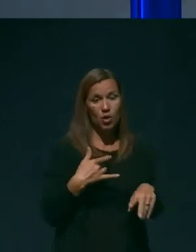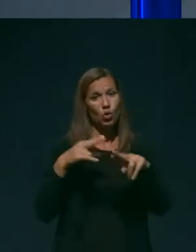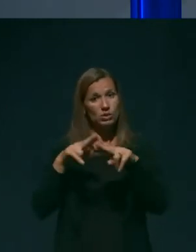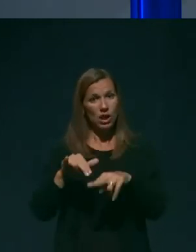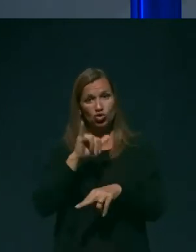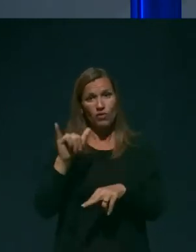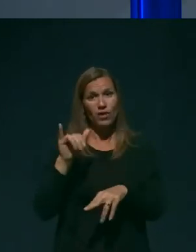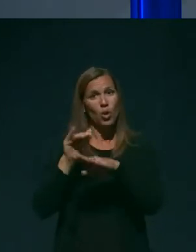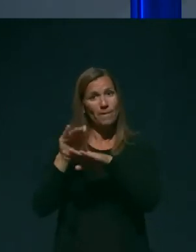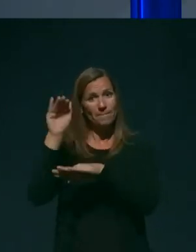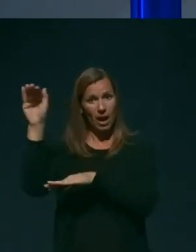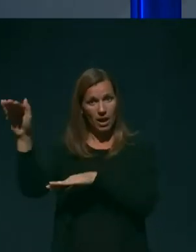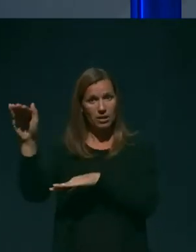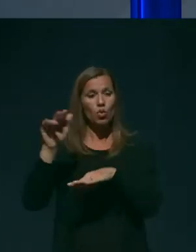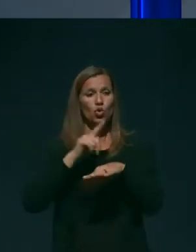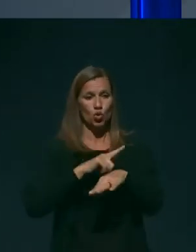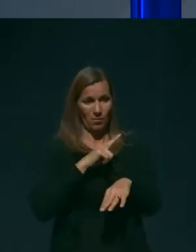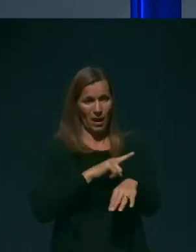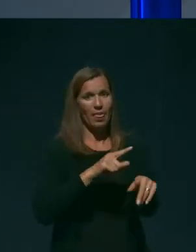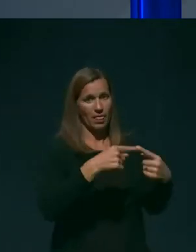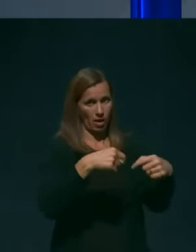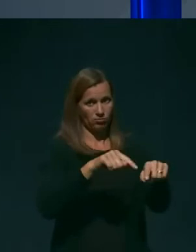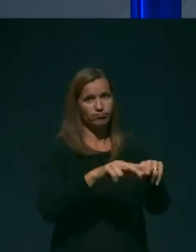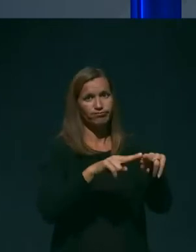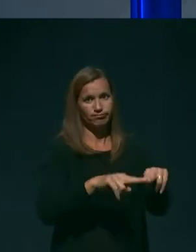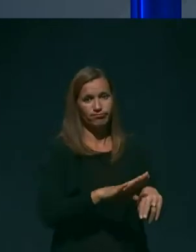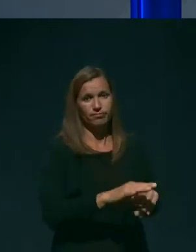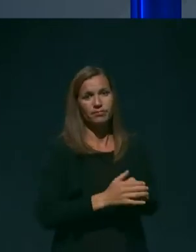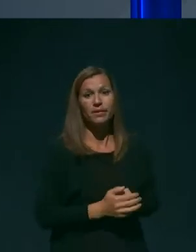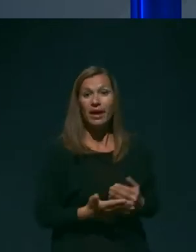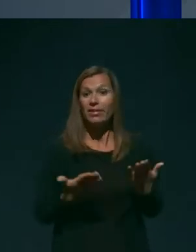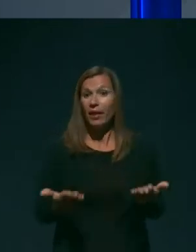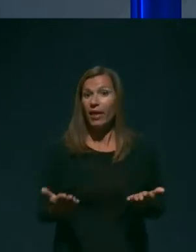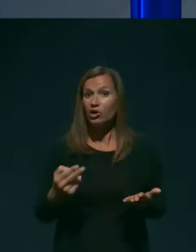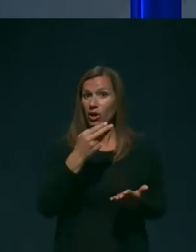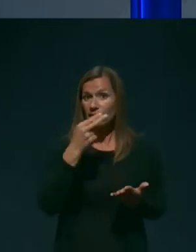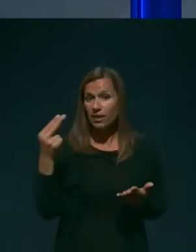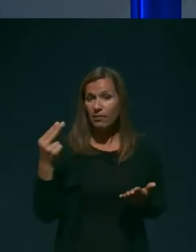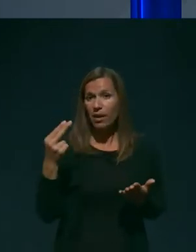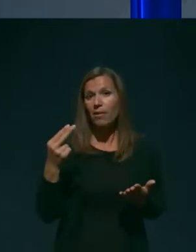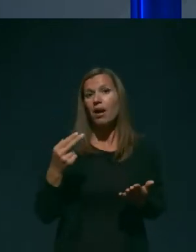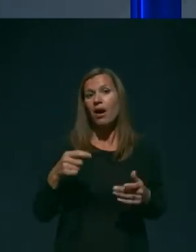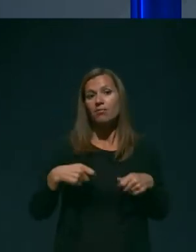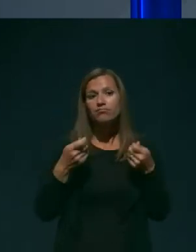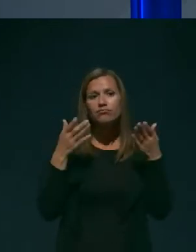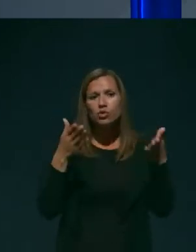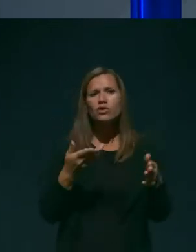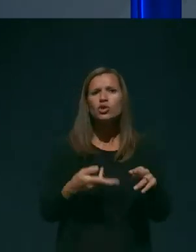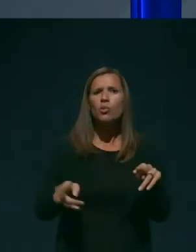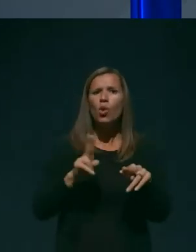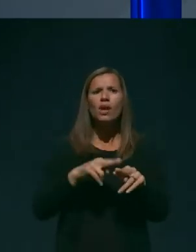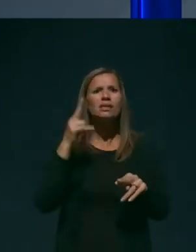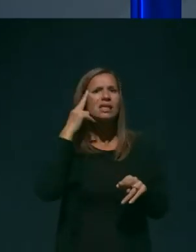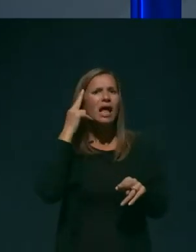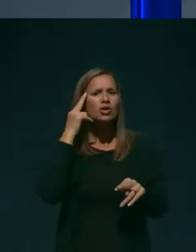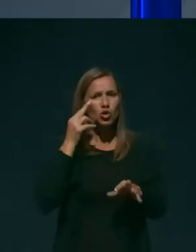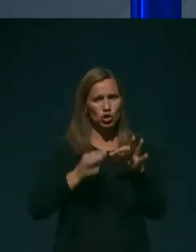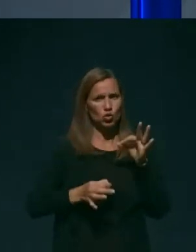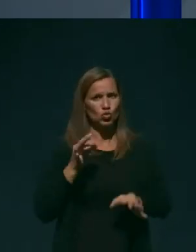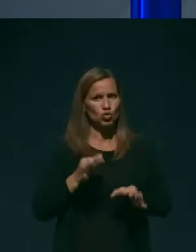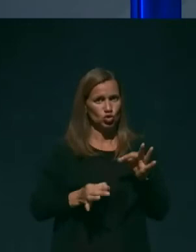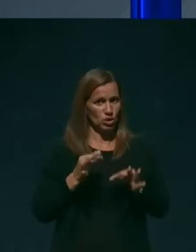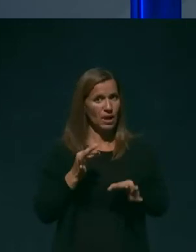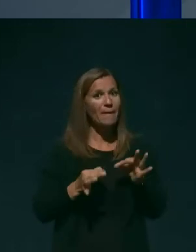Ljubljani. Današnjo osredno temu posvečamo znanju in izkušnjam, ki smo ga v slovenskem